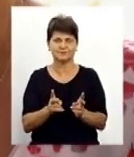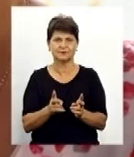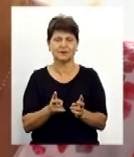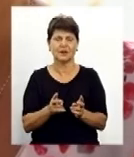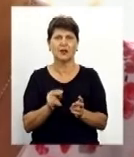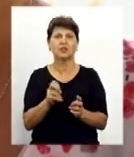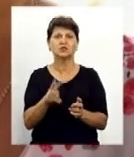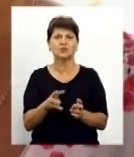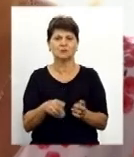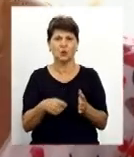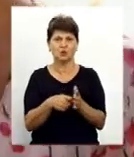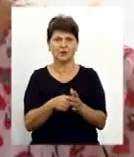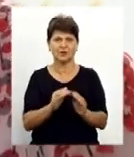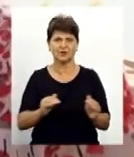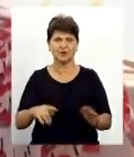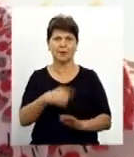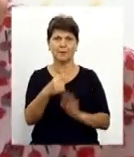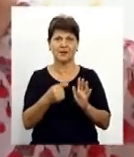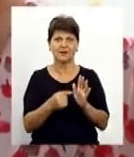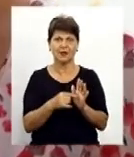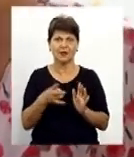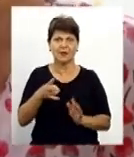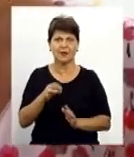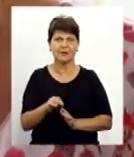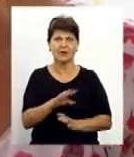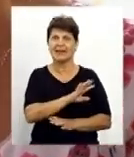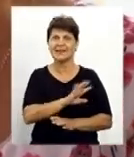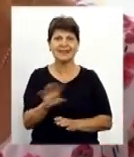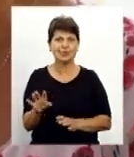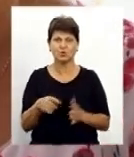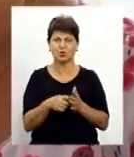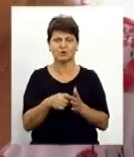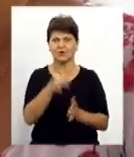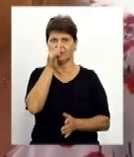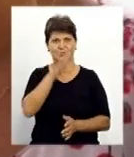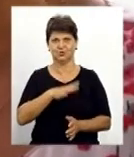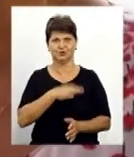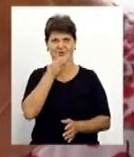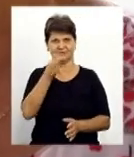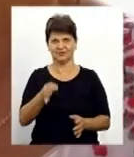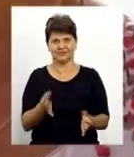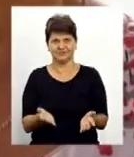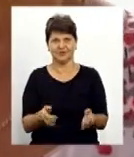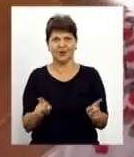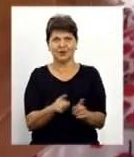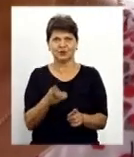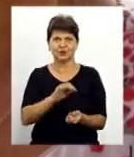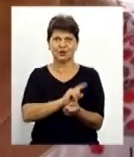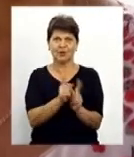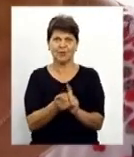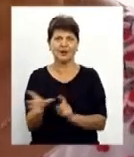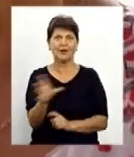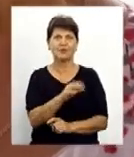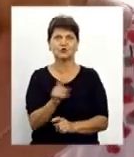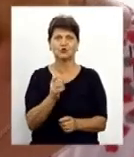дітей годувати. Питання, що дітей не годувати, воно не могло навіть вийти куди, тому що навпаки все, що